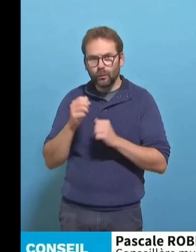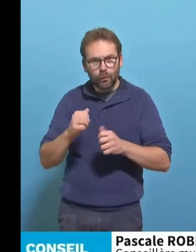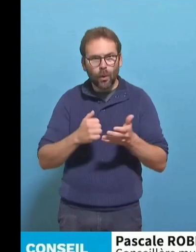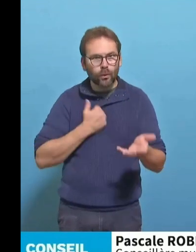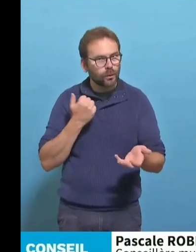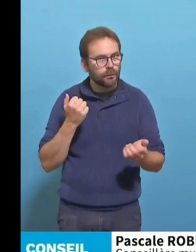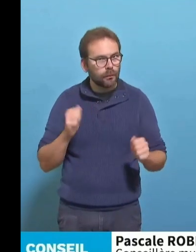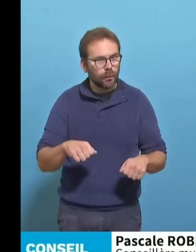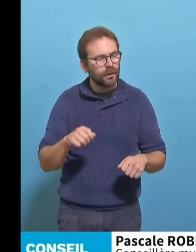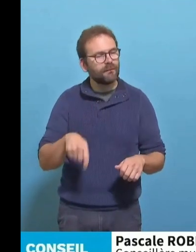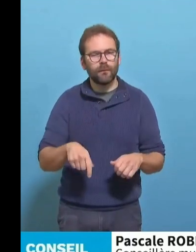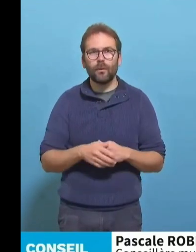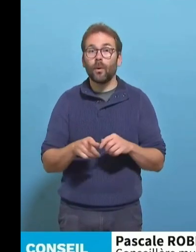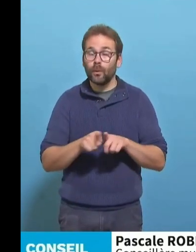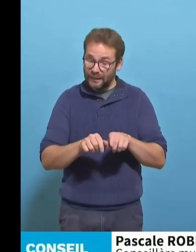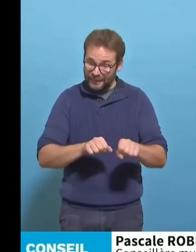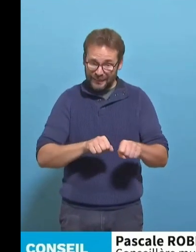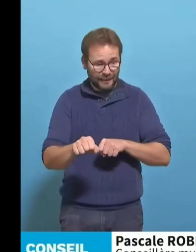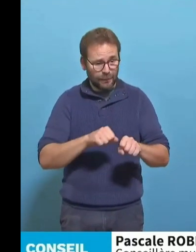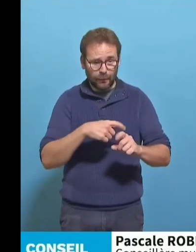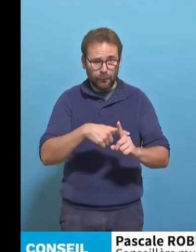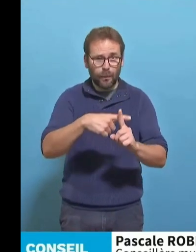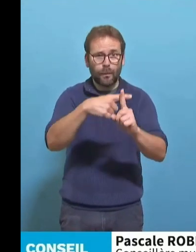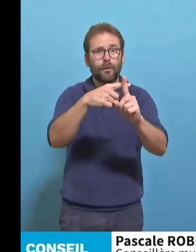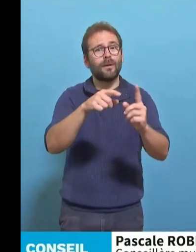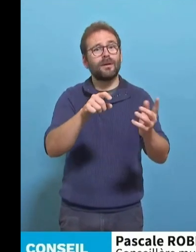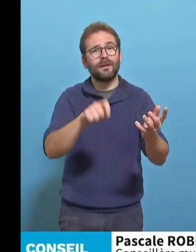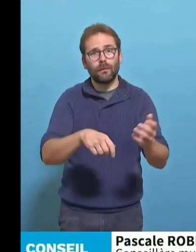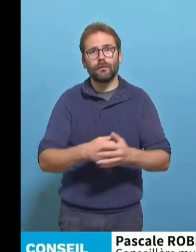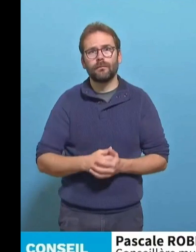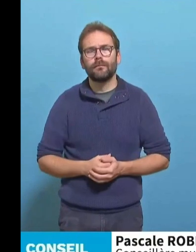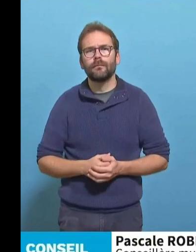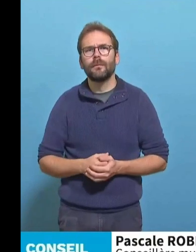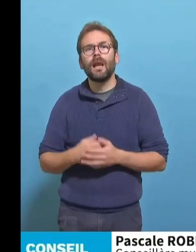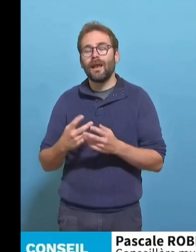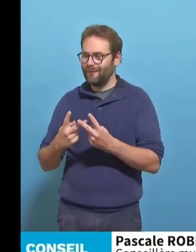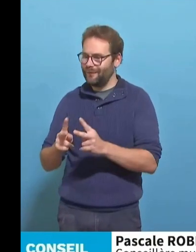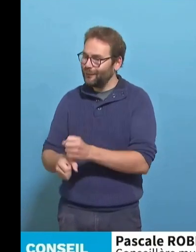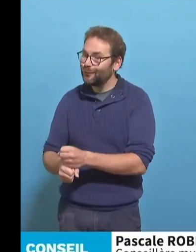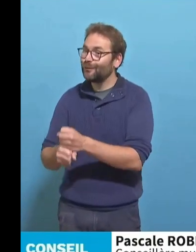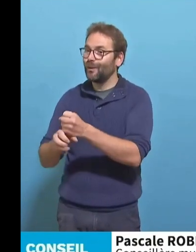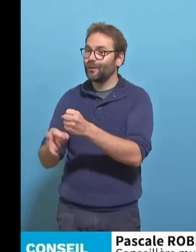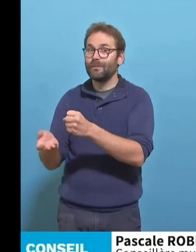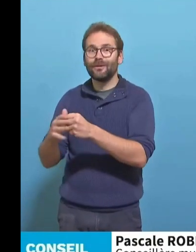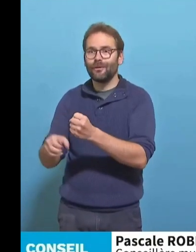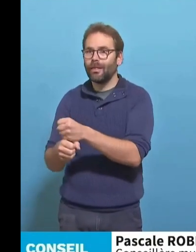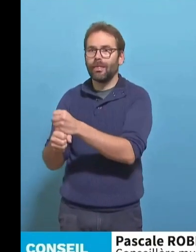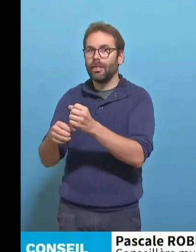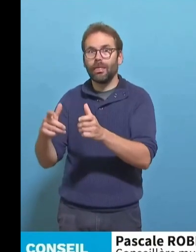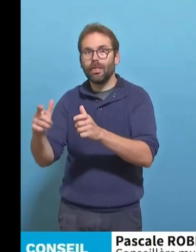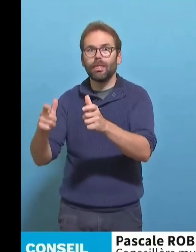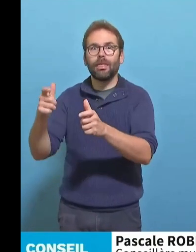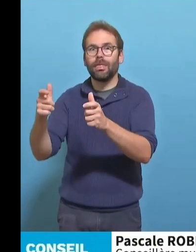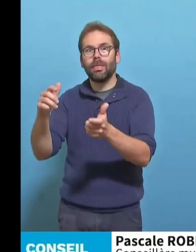et développer une dynamique vertueuse. Une réalisation portée par la ville, mais mal bâtie et sans avenir,